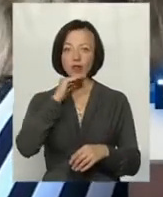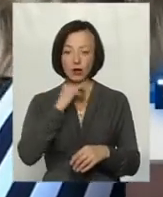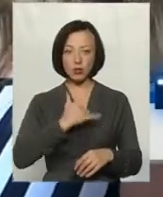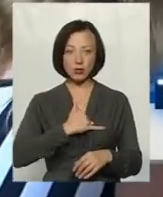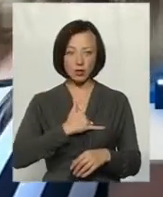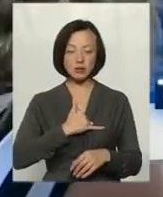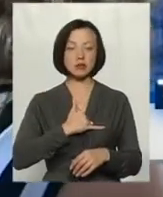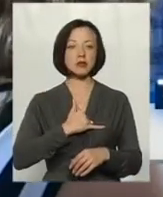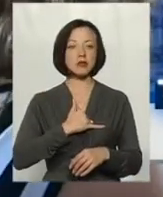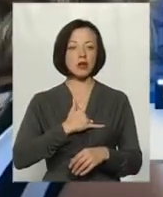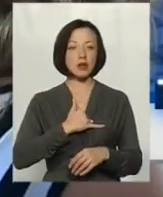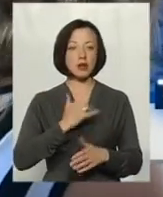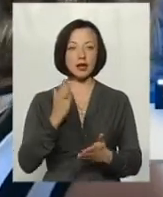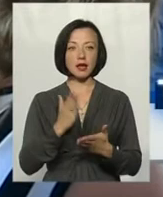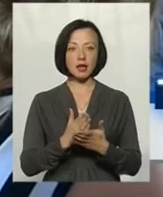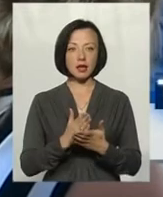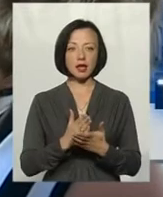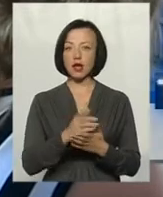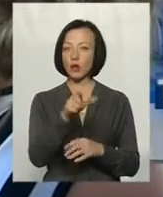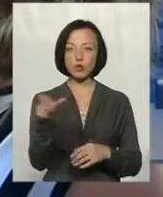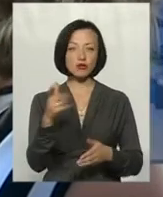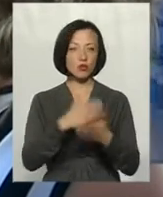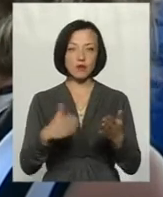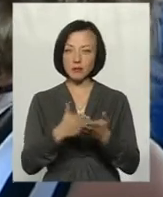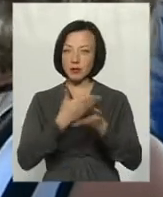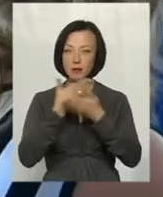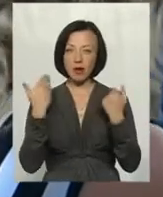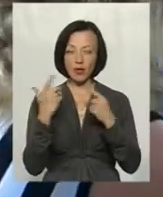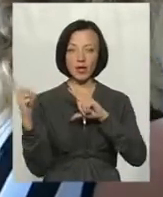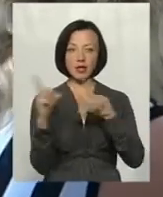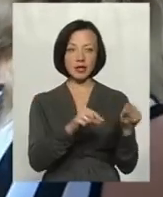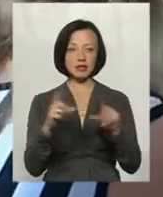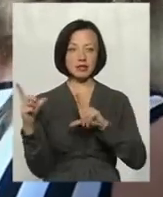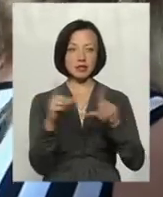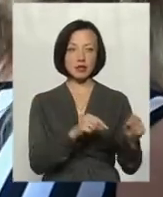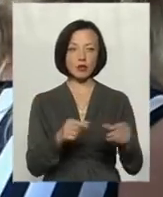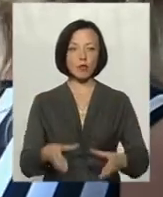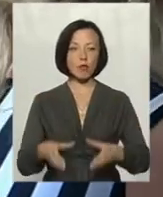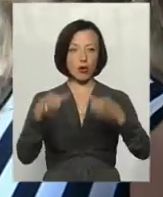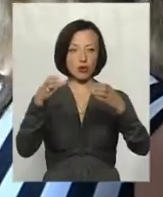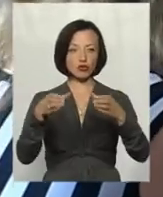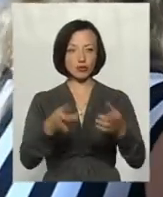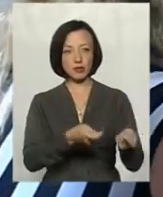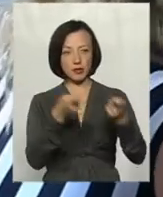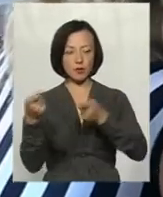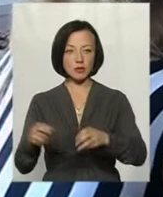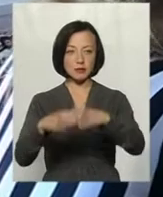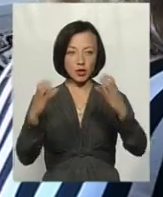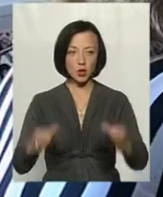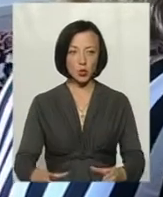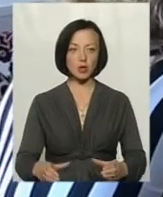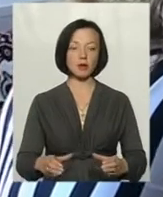дворі води, є зовсім нема води. Бачу, що їздять до башні, у нас бетонами,